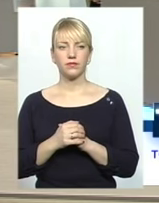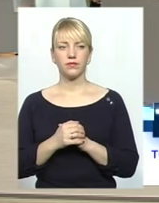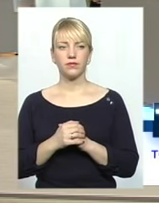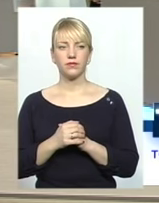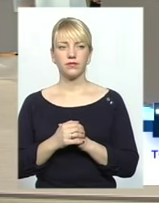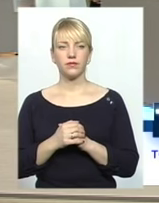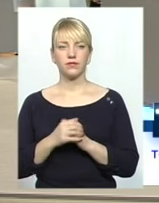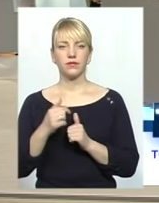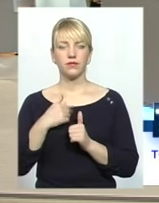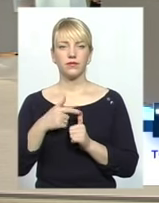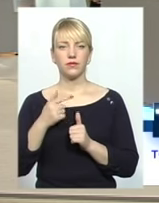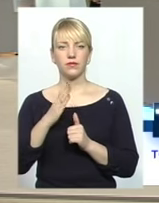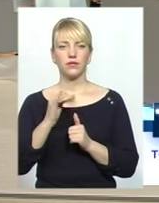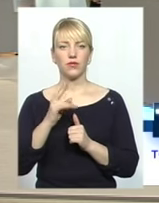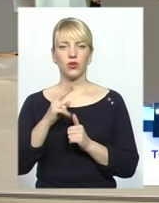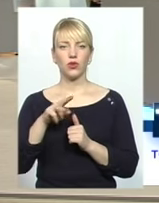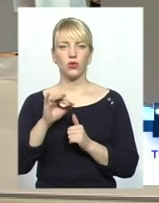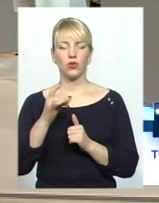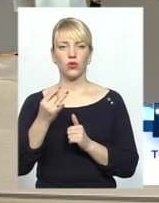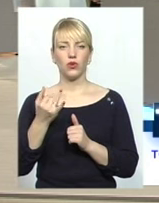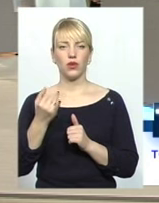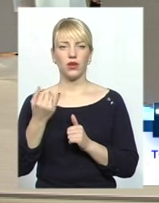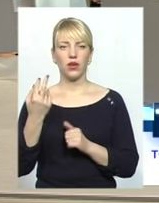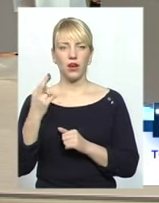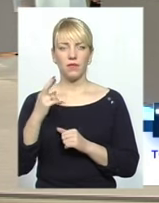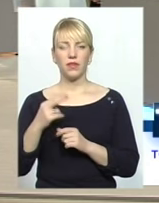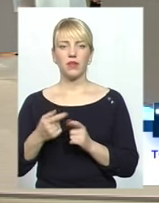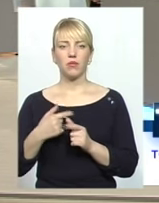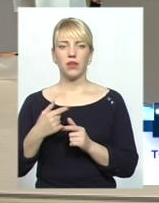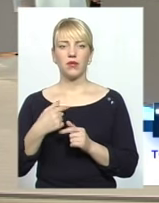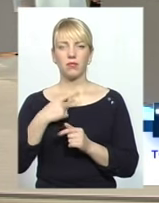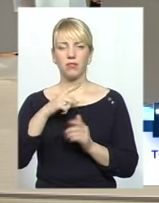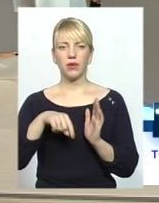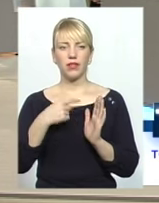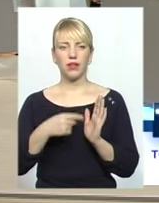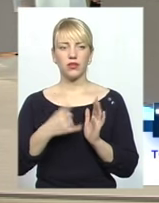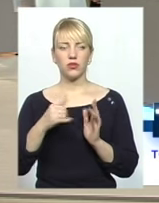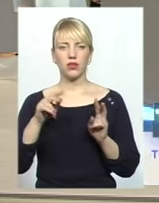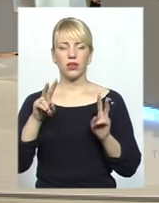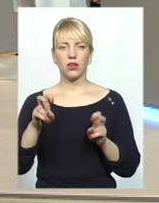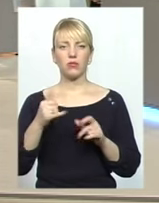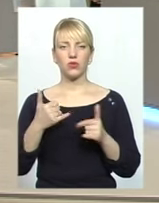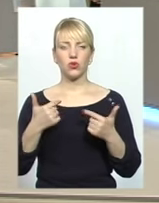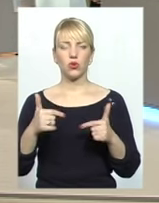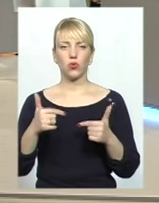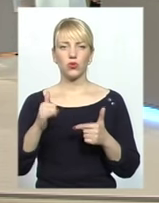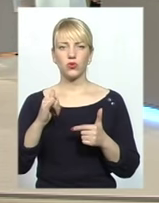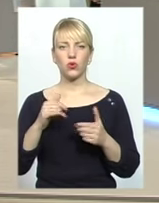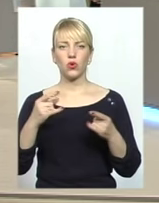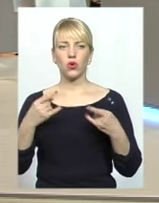Мене звати Вікторія, в мене запитання стосовно теми. Сьогодні гості в студії